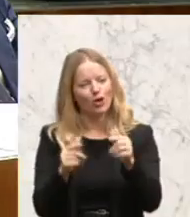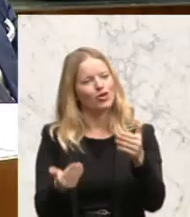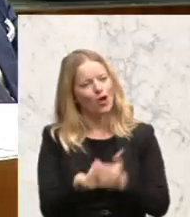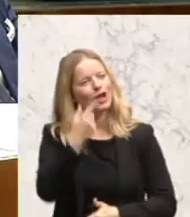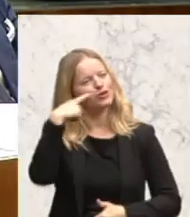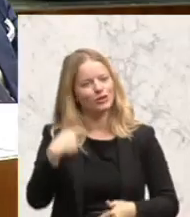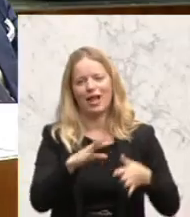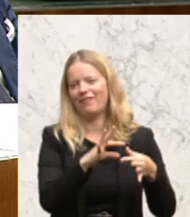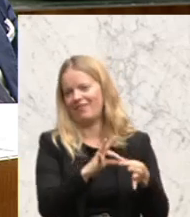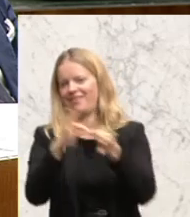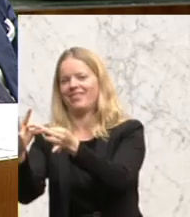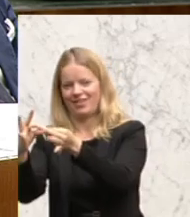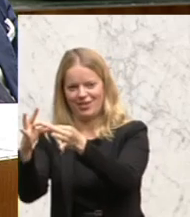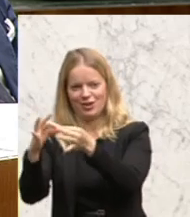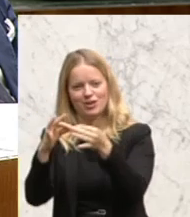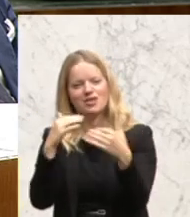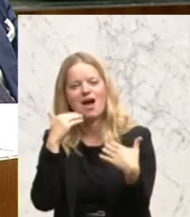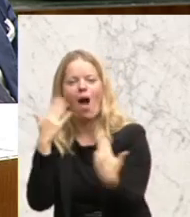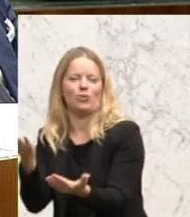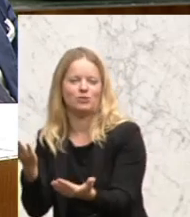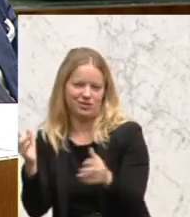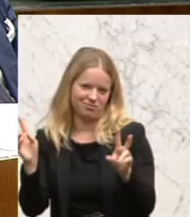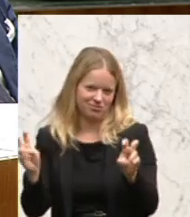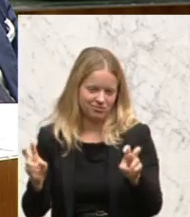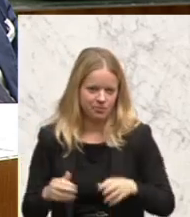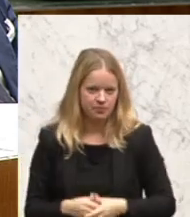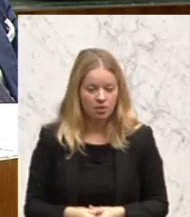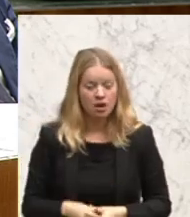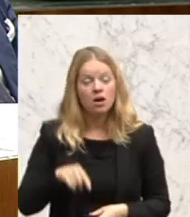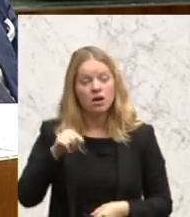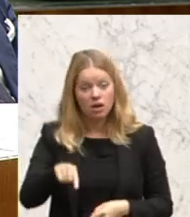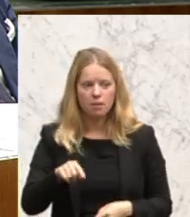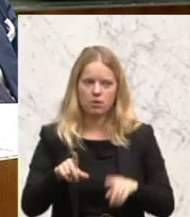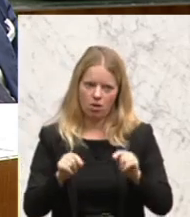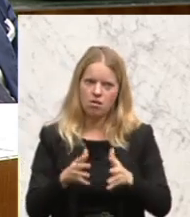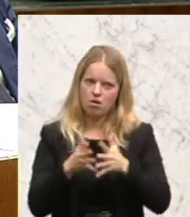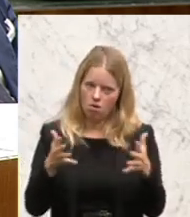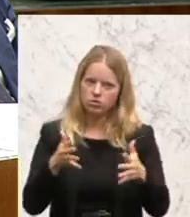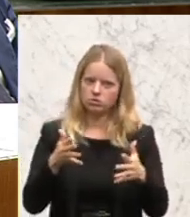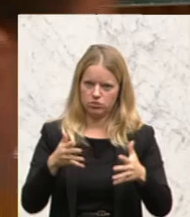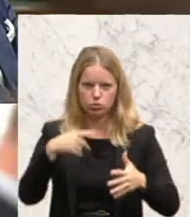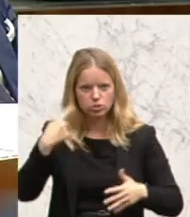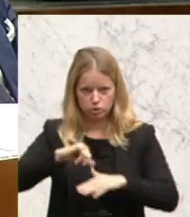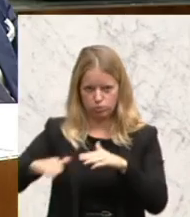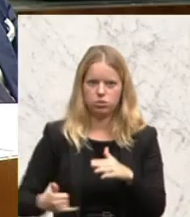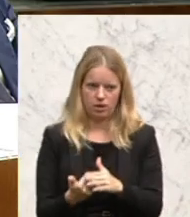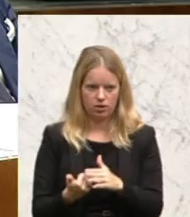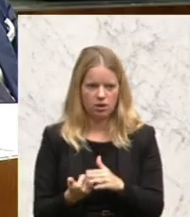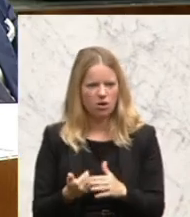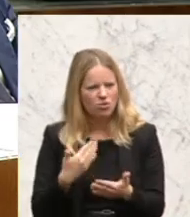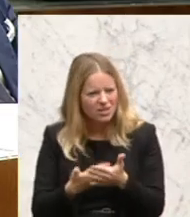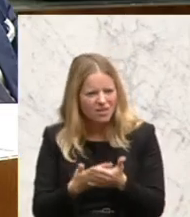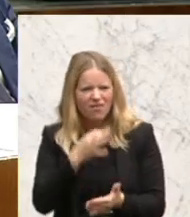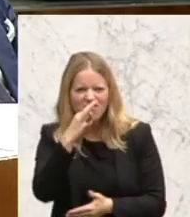Das ist das großrussische Projekt. Und ich frage die Kolleginnen und Kollegen der Freiheitlichen Partei gerade bei